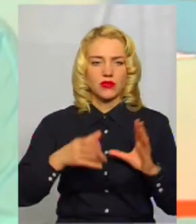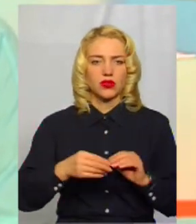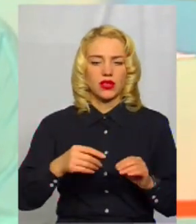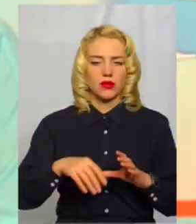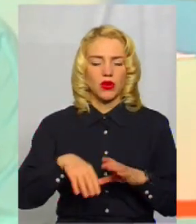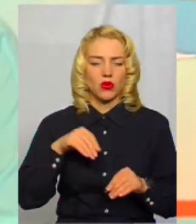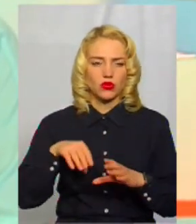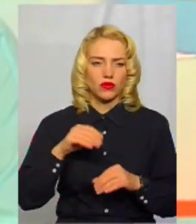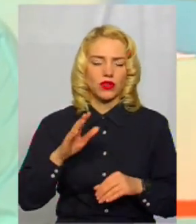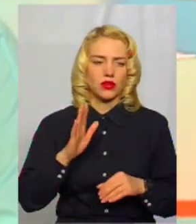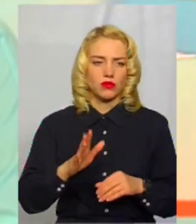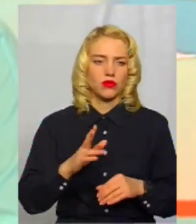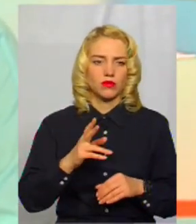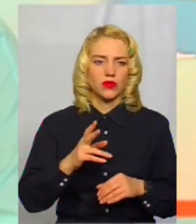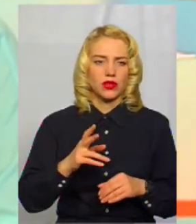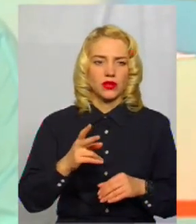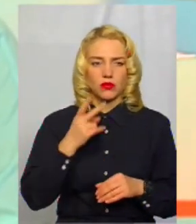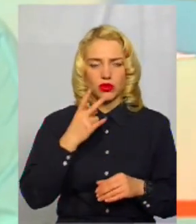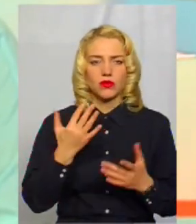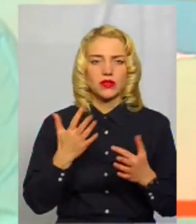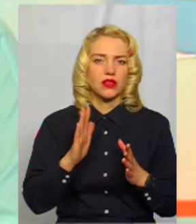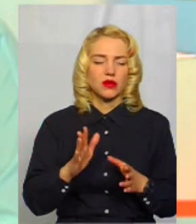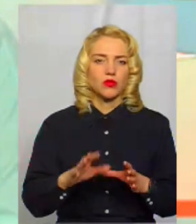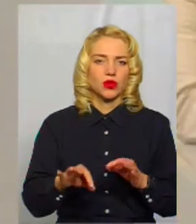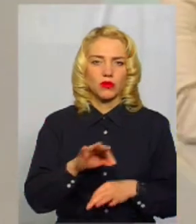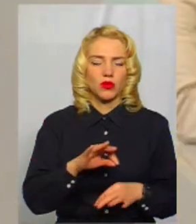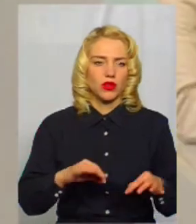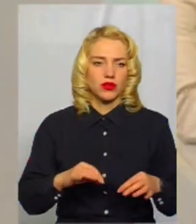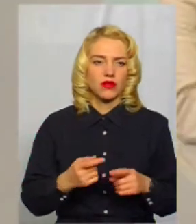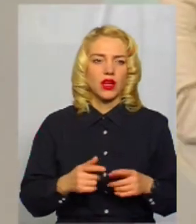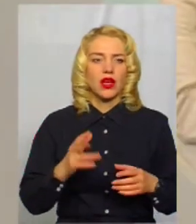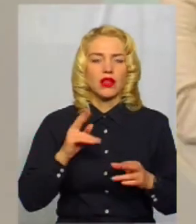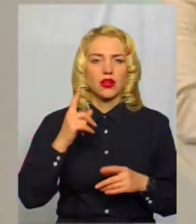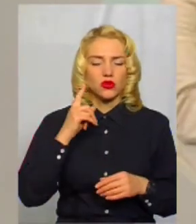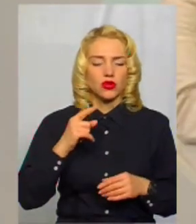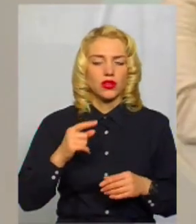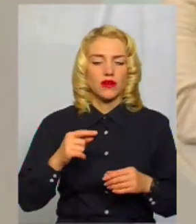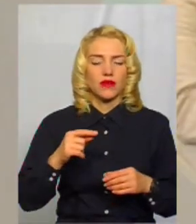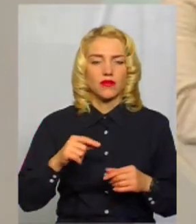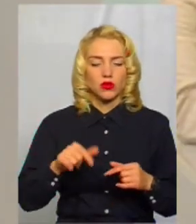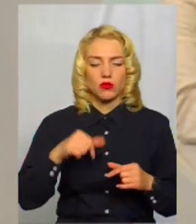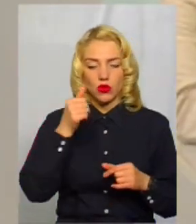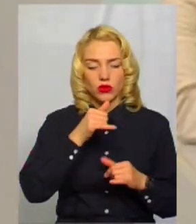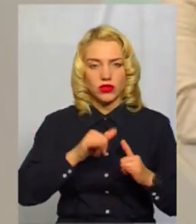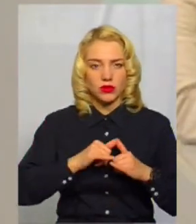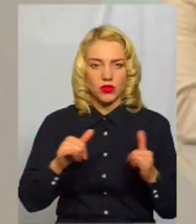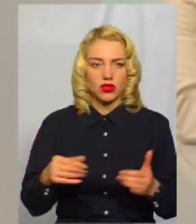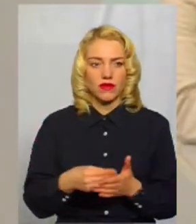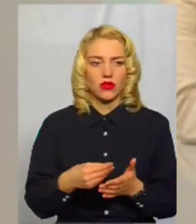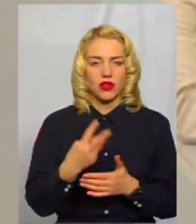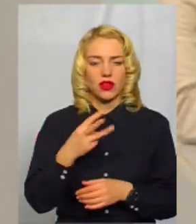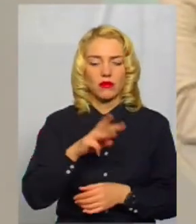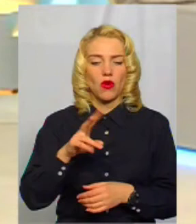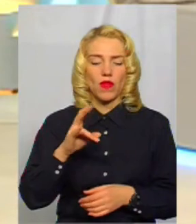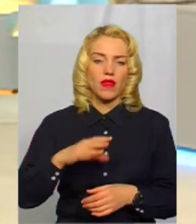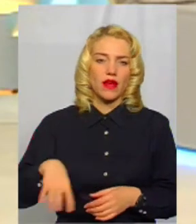ми будемо визначати, яка буде кількість реалізованих проєктів у наступному році. Але, як чули, у цьому році вже збільшилось фінансування, так? Три мільйони